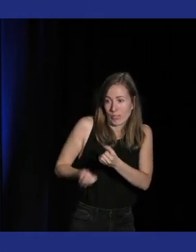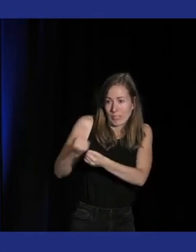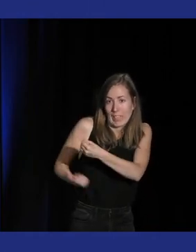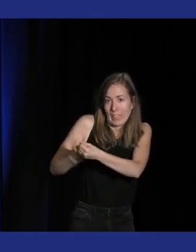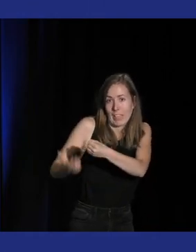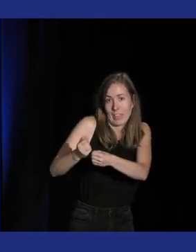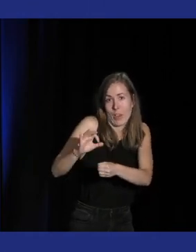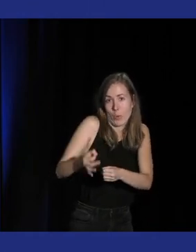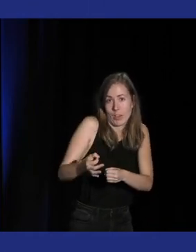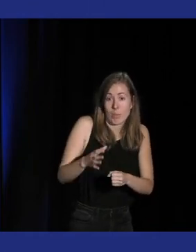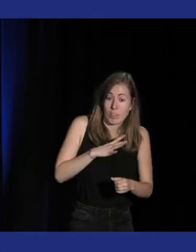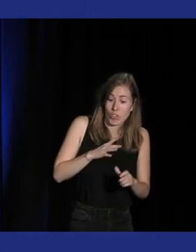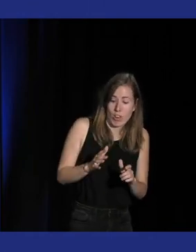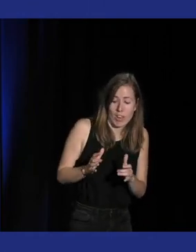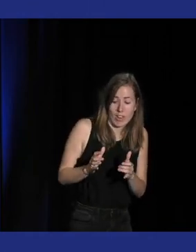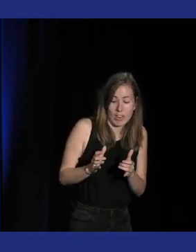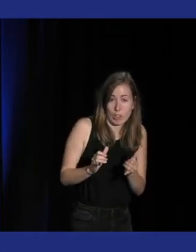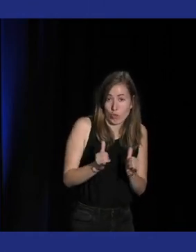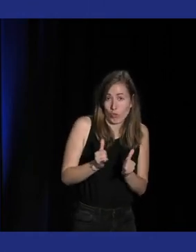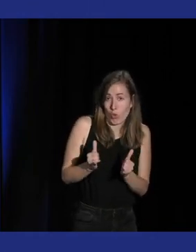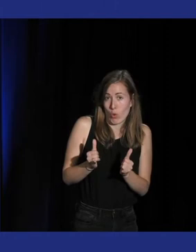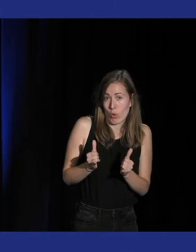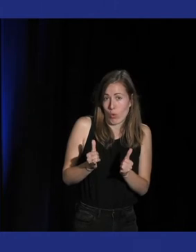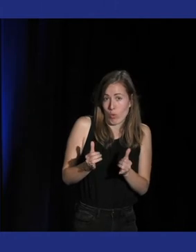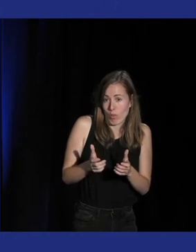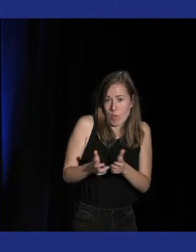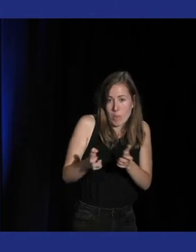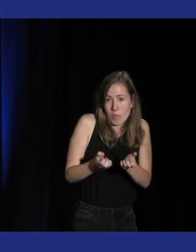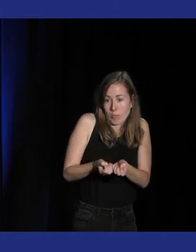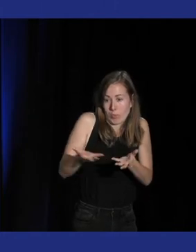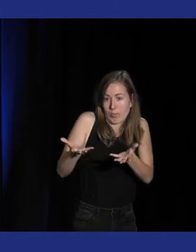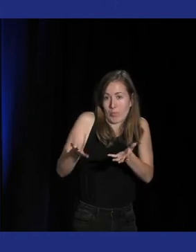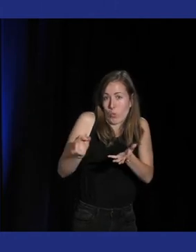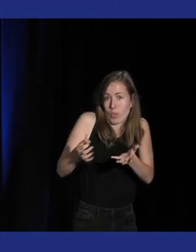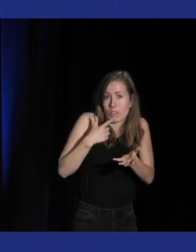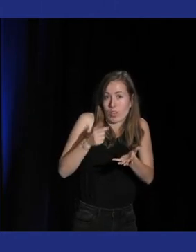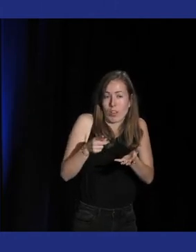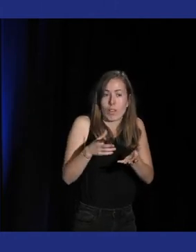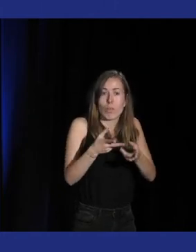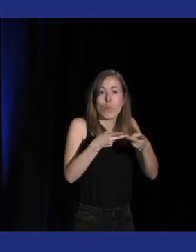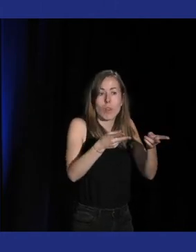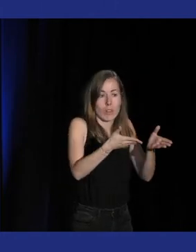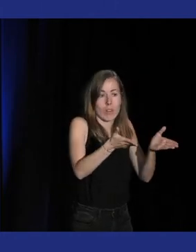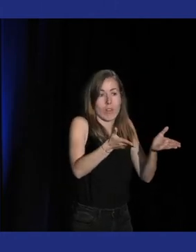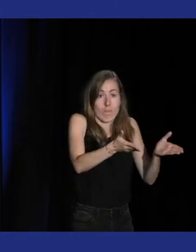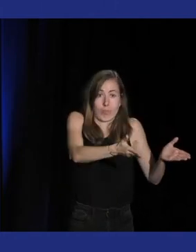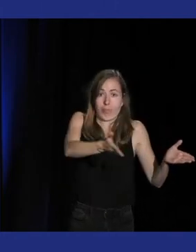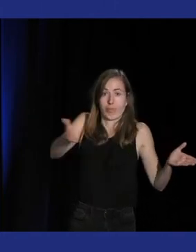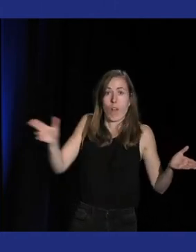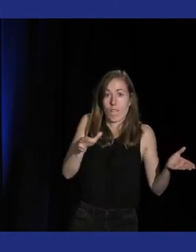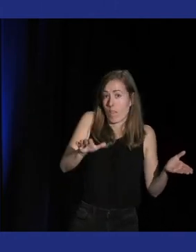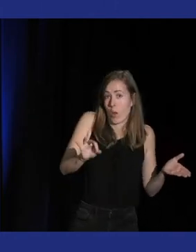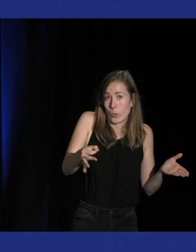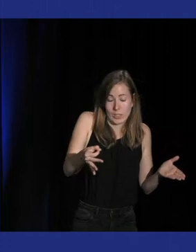'avoir des jeux comme ça qui se développent de plus en plus ça va ouvrir forcément un public encore plus large quand on voit